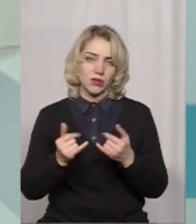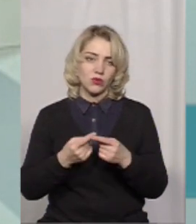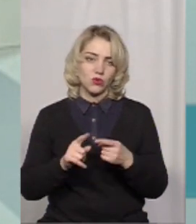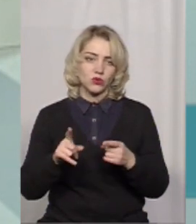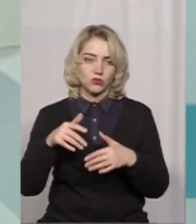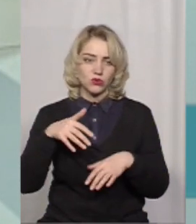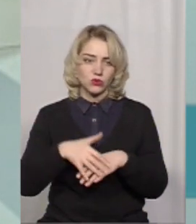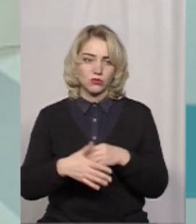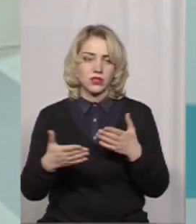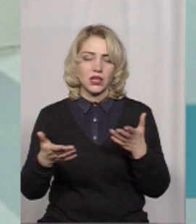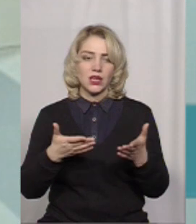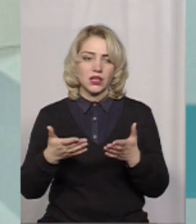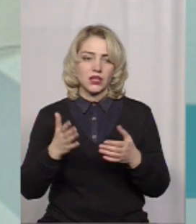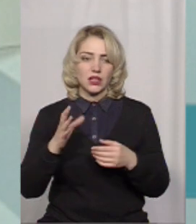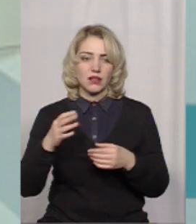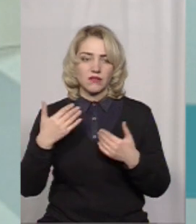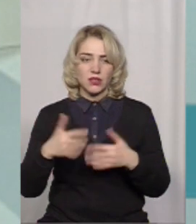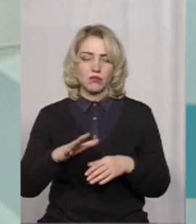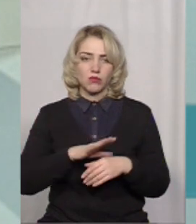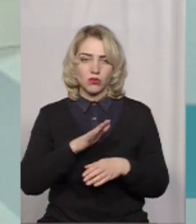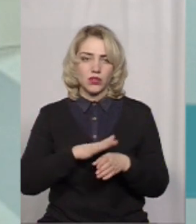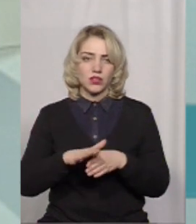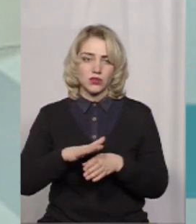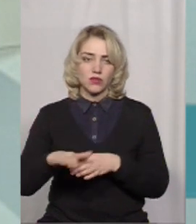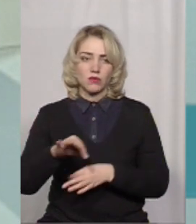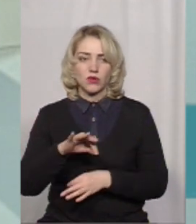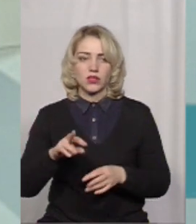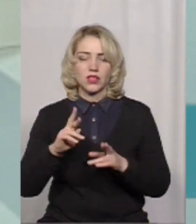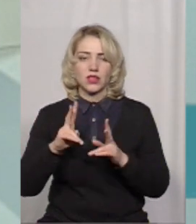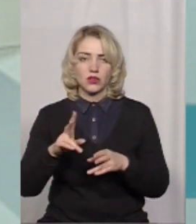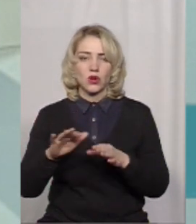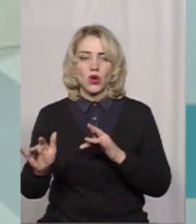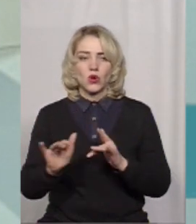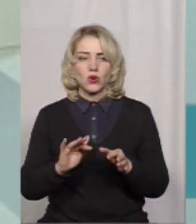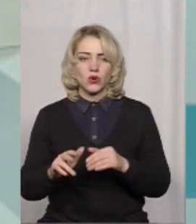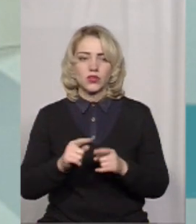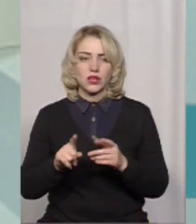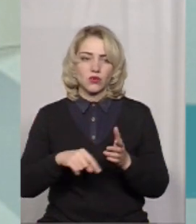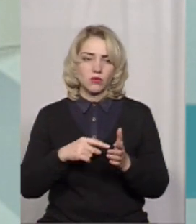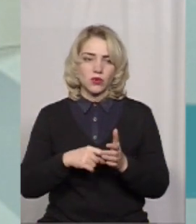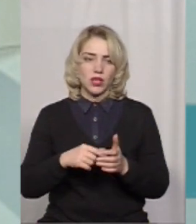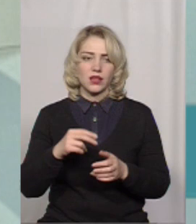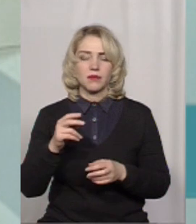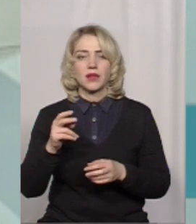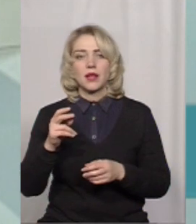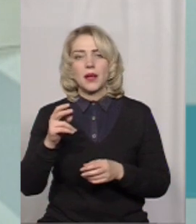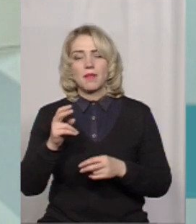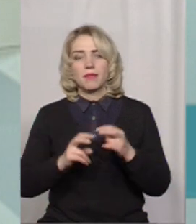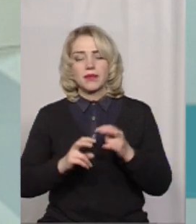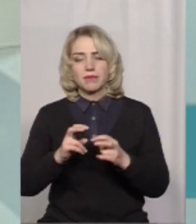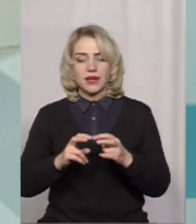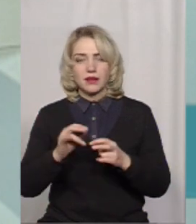зрозуміти, які вже були реалізовані проєкти, як рухатись і комунальним підприємствам, і громадам.